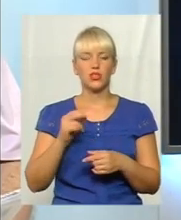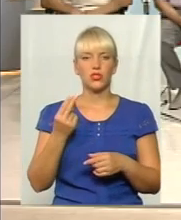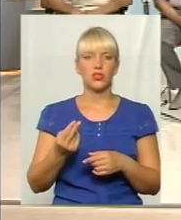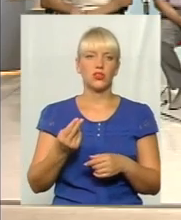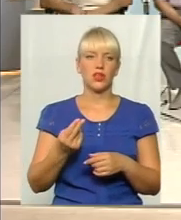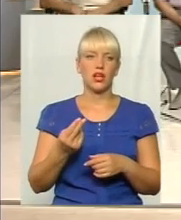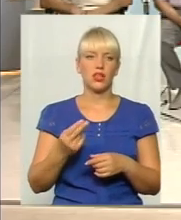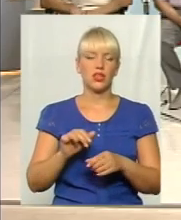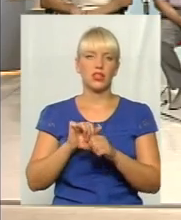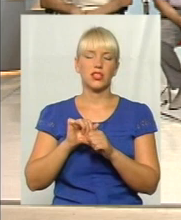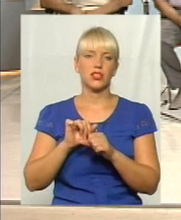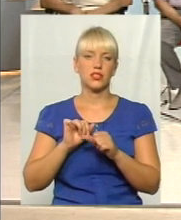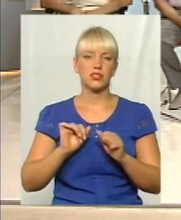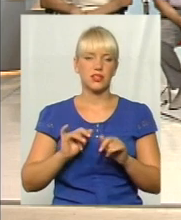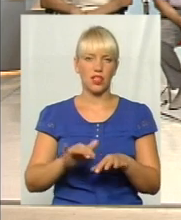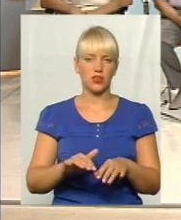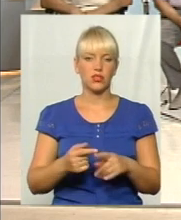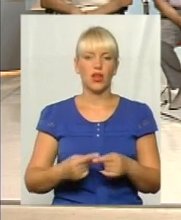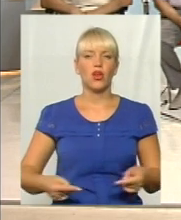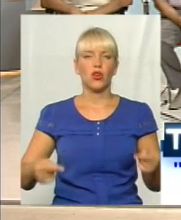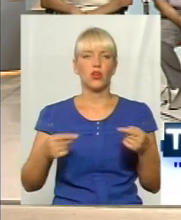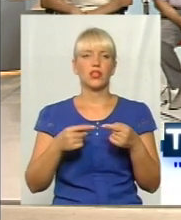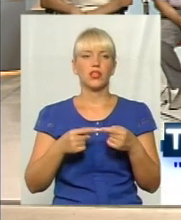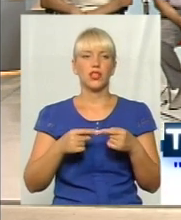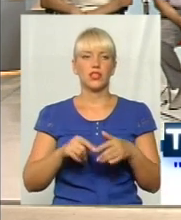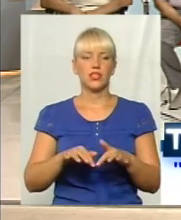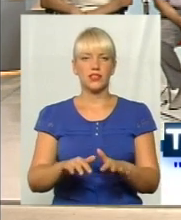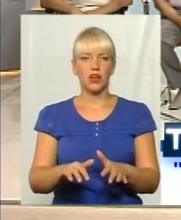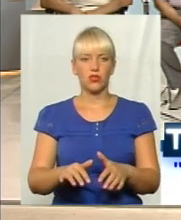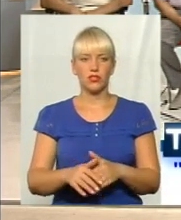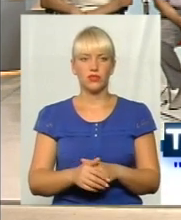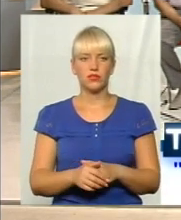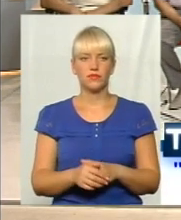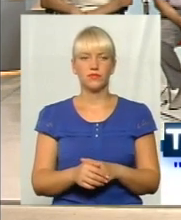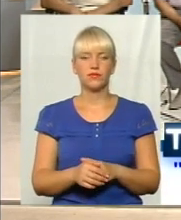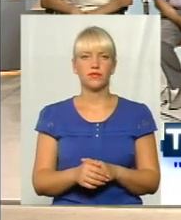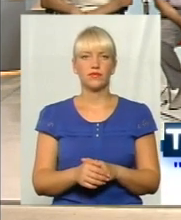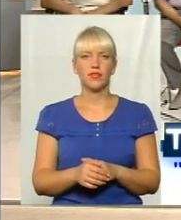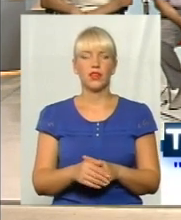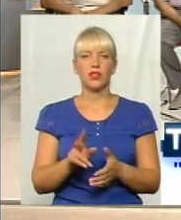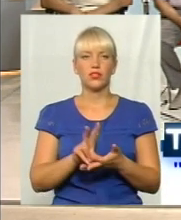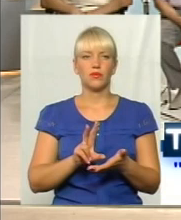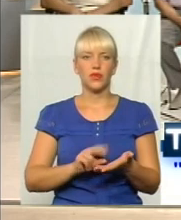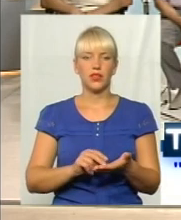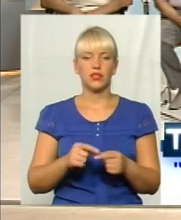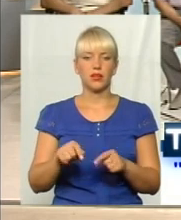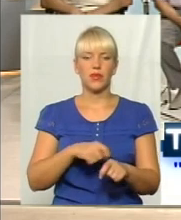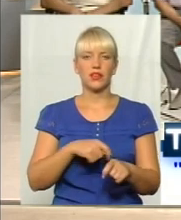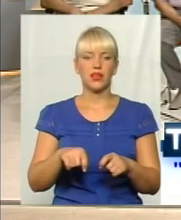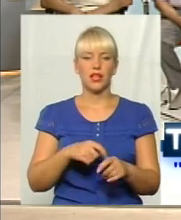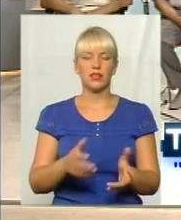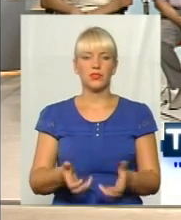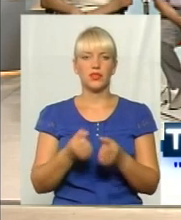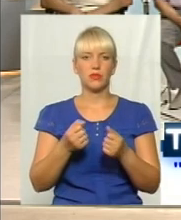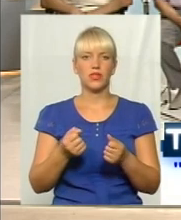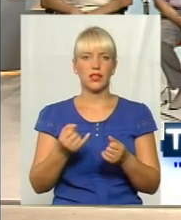заходу, тобто конкретних заходів, наприклад, матеріальної підтримки